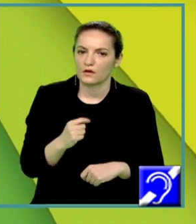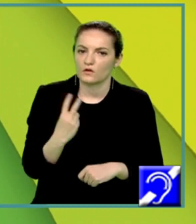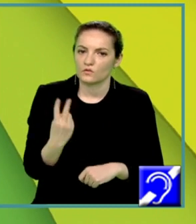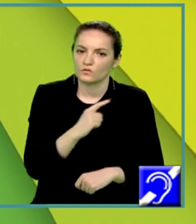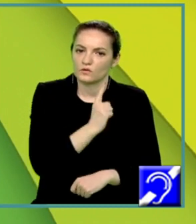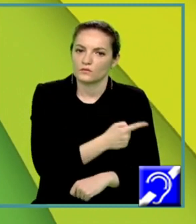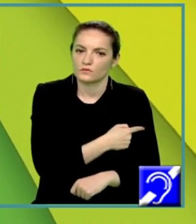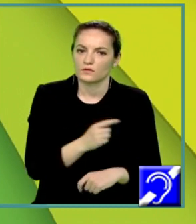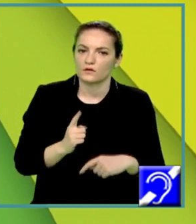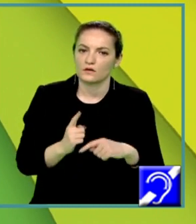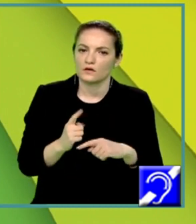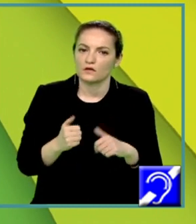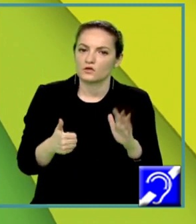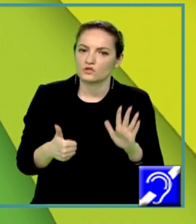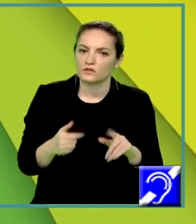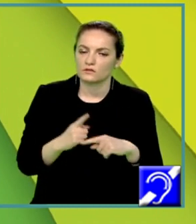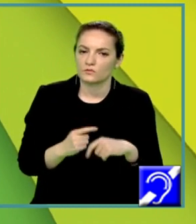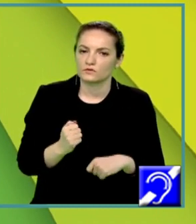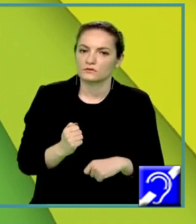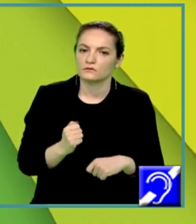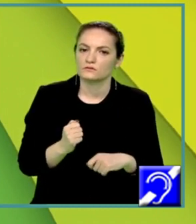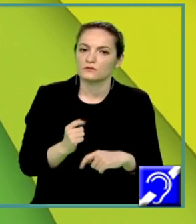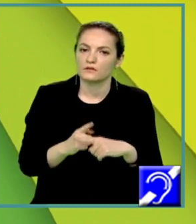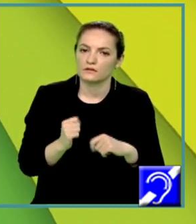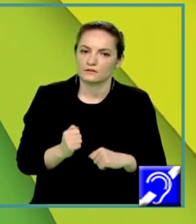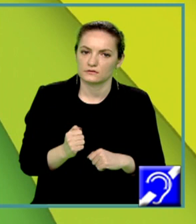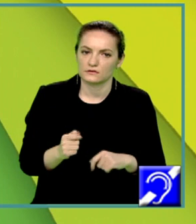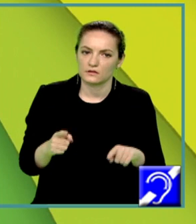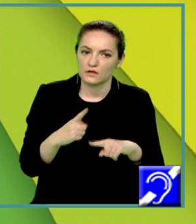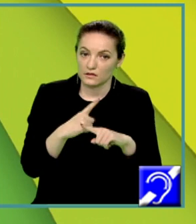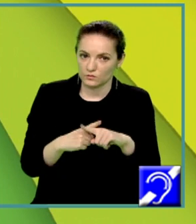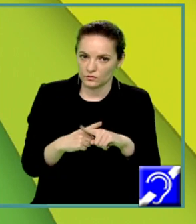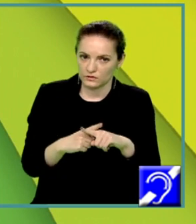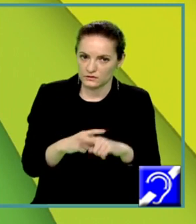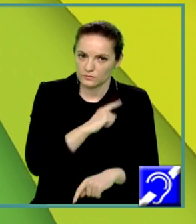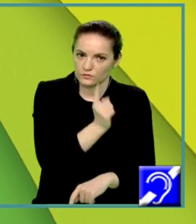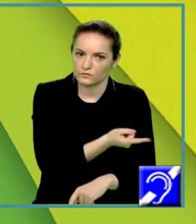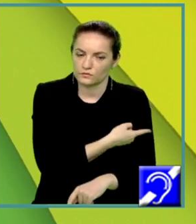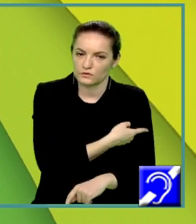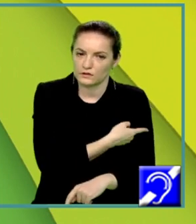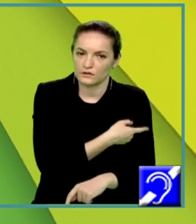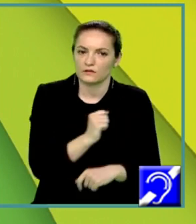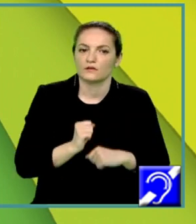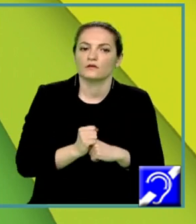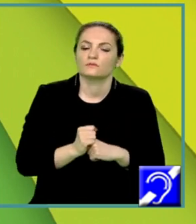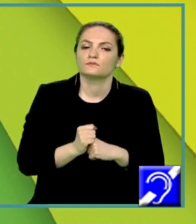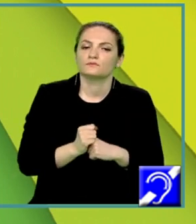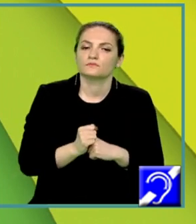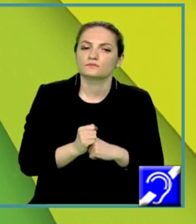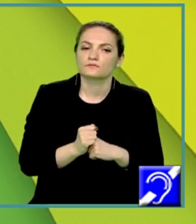6 plus x. Se înmulțesc puteri cu aceeași bază, se scrie baza comună și se adună exponenții.